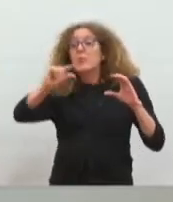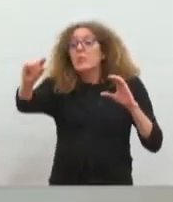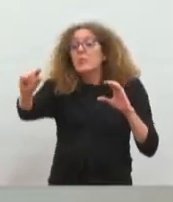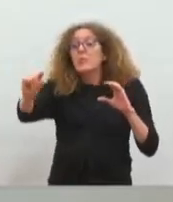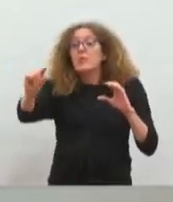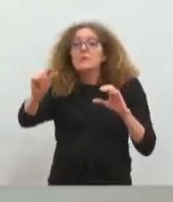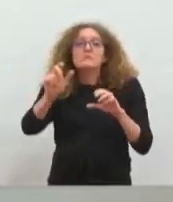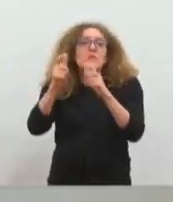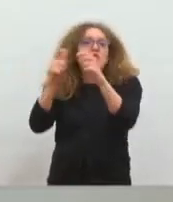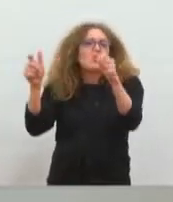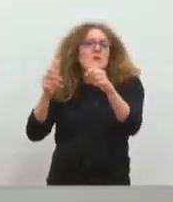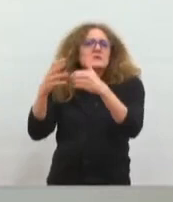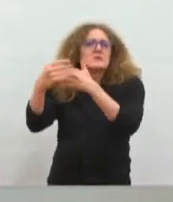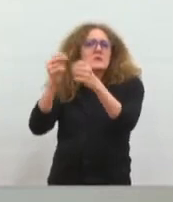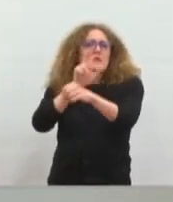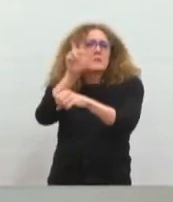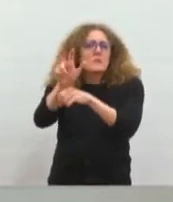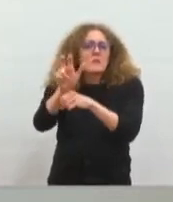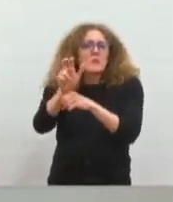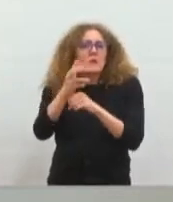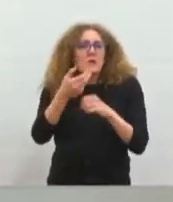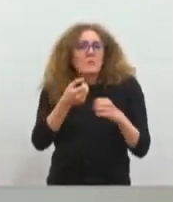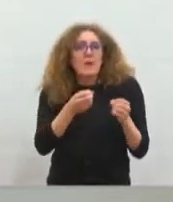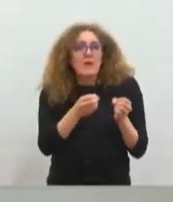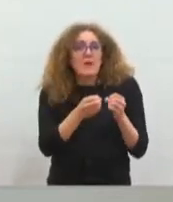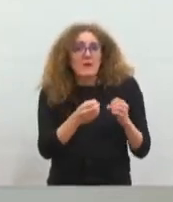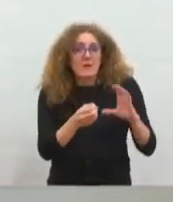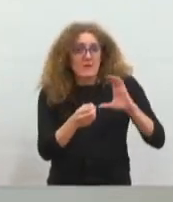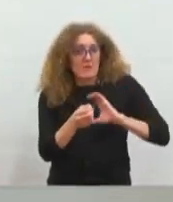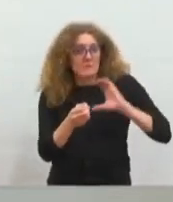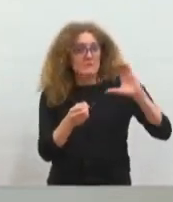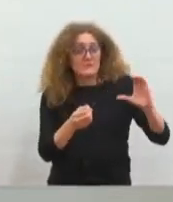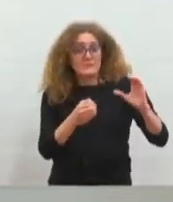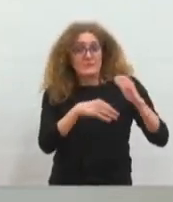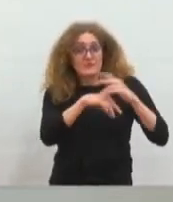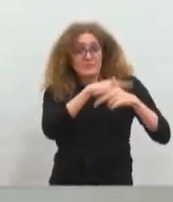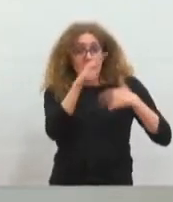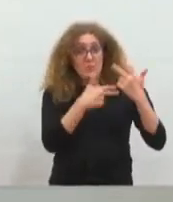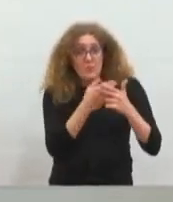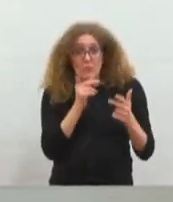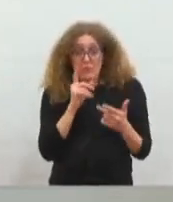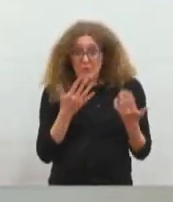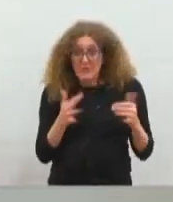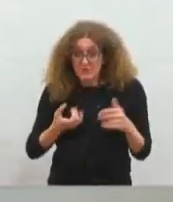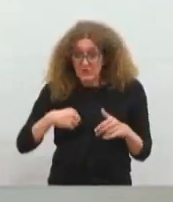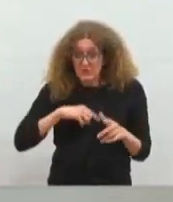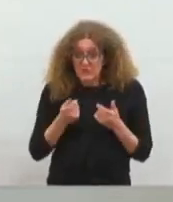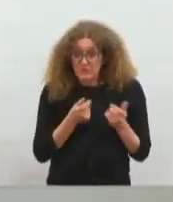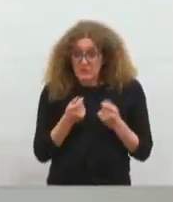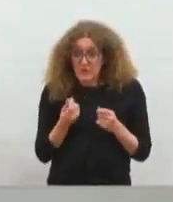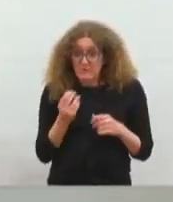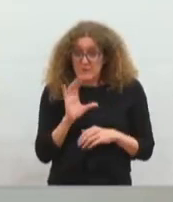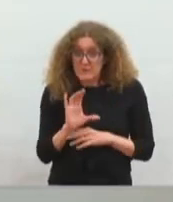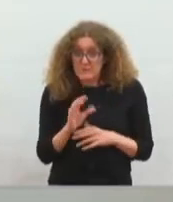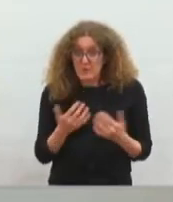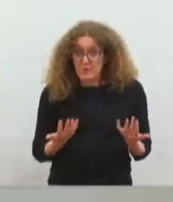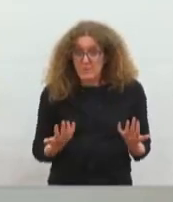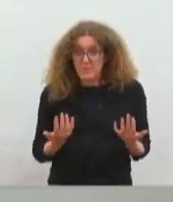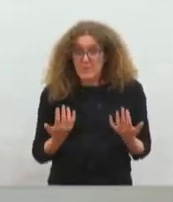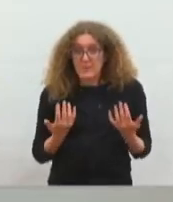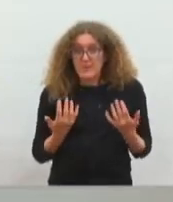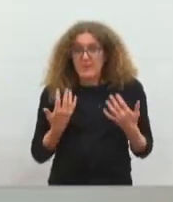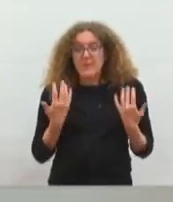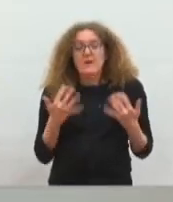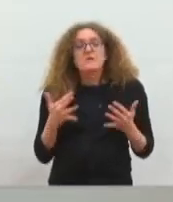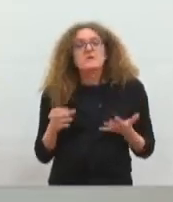déjà maîtrise les investissements. Je tiens à le signaler. Nous avons financé ce que j'appelle un tramway